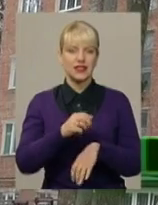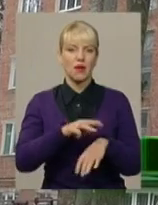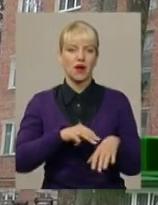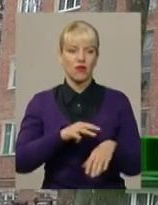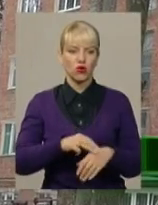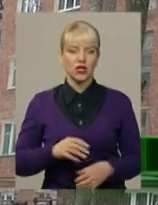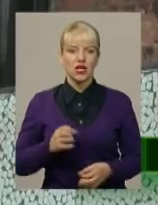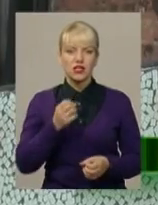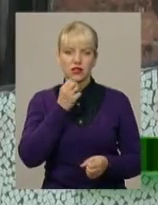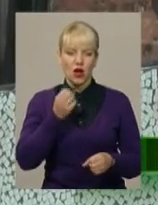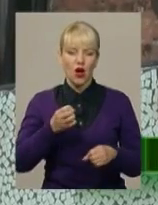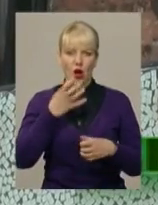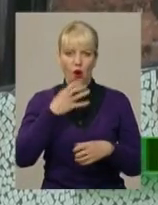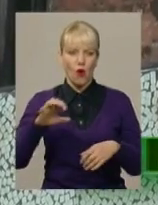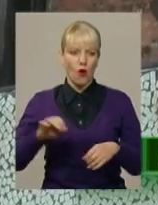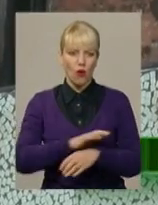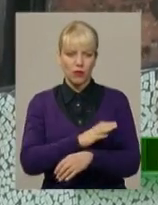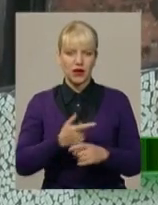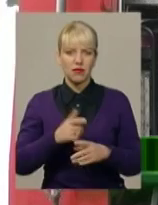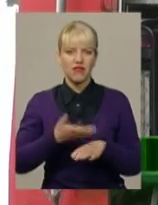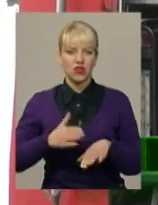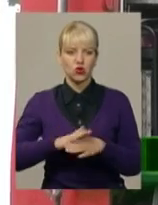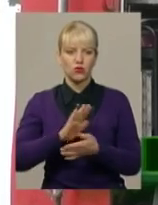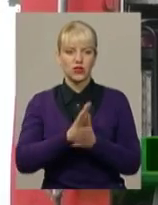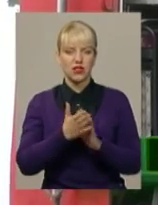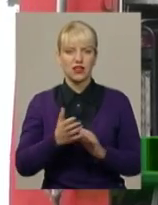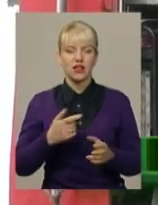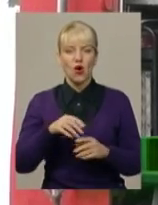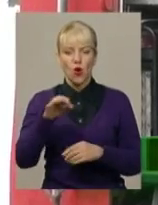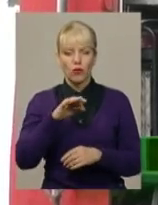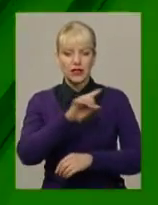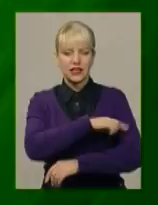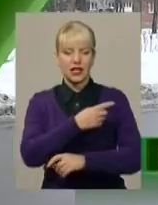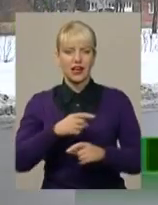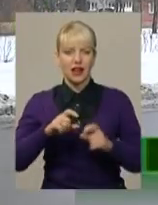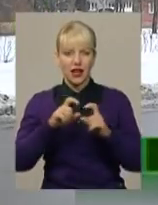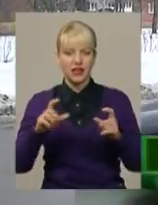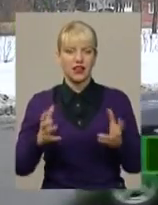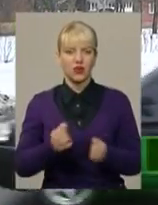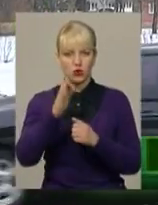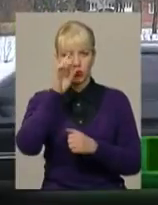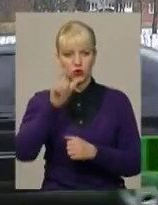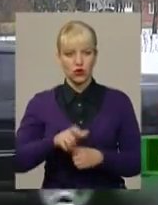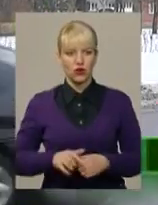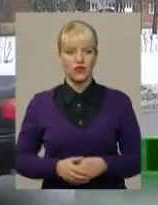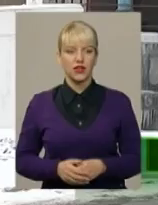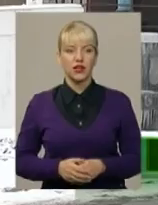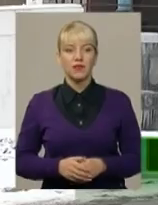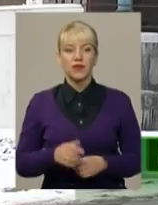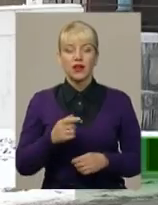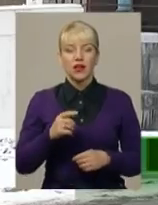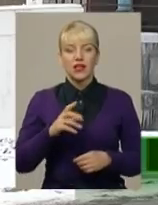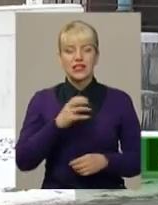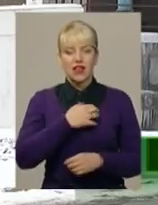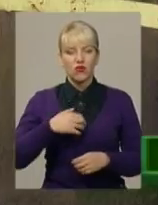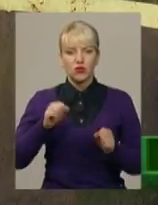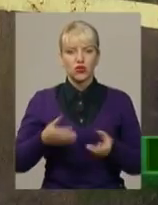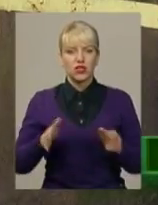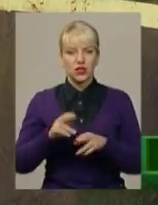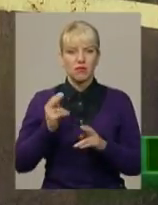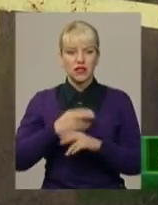Славуті